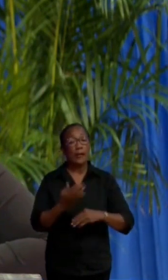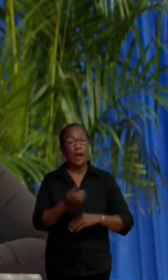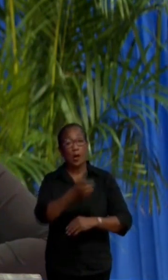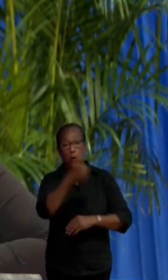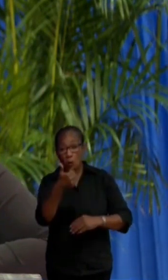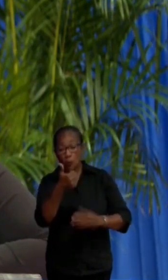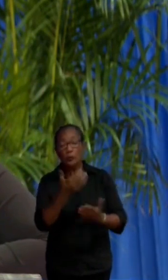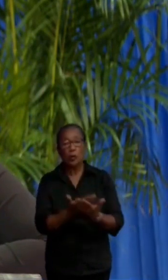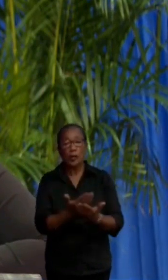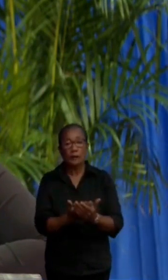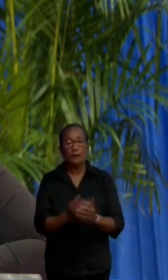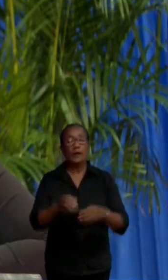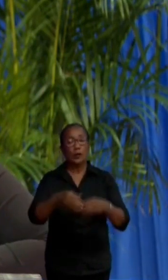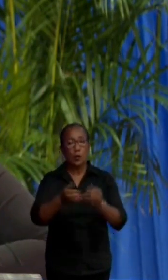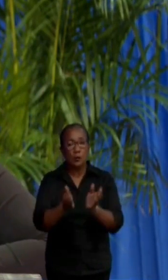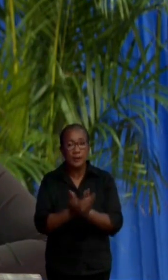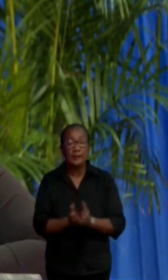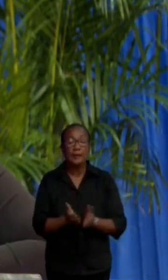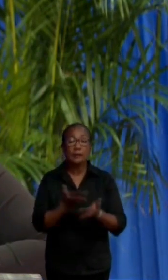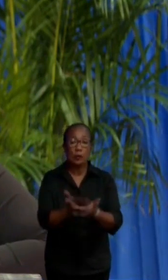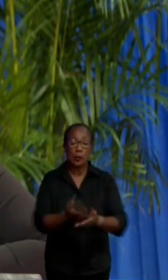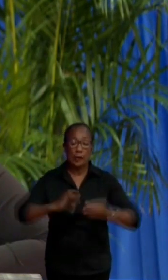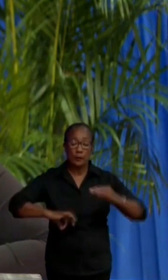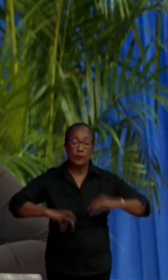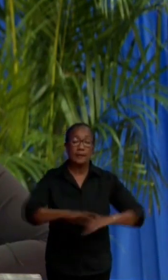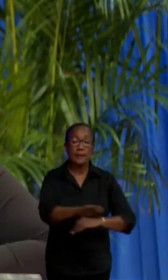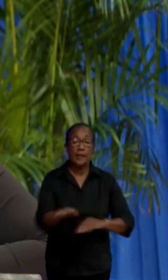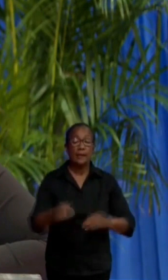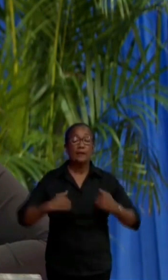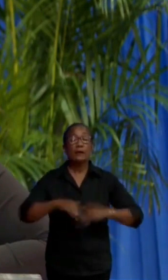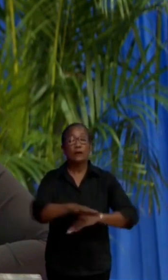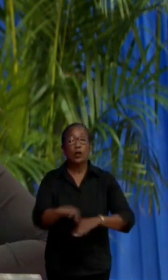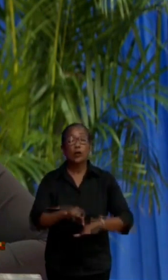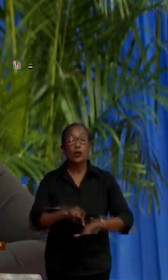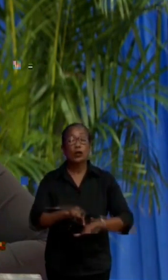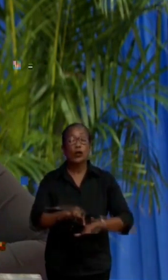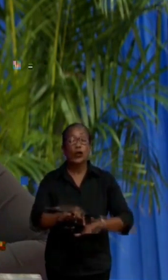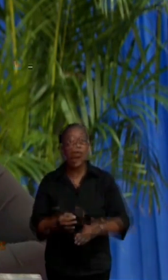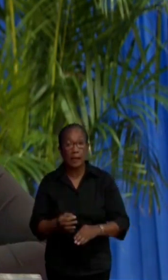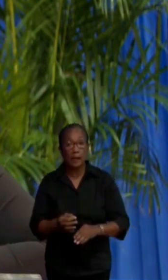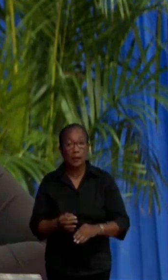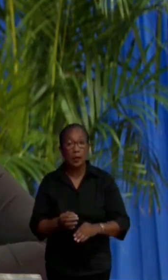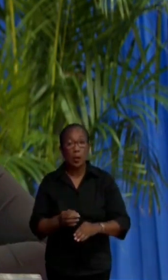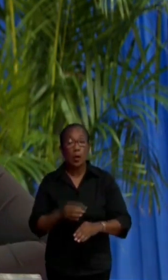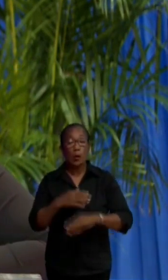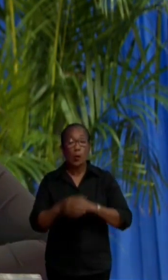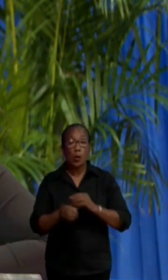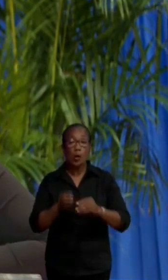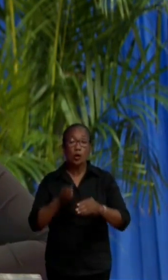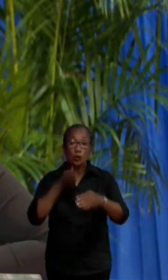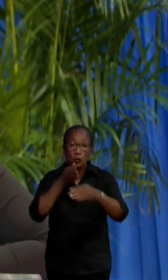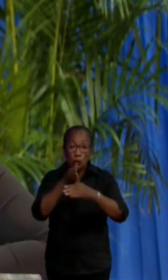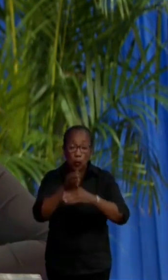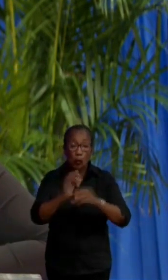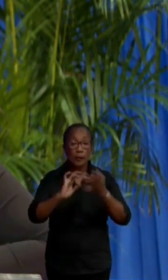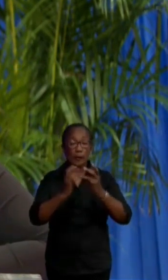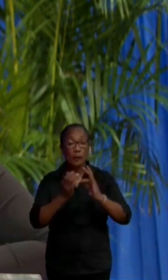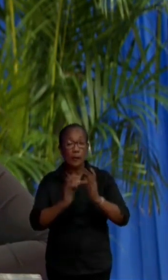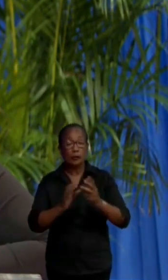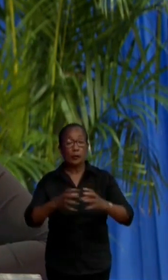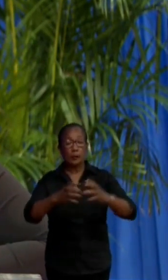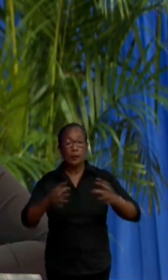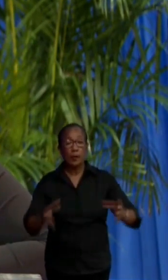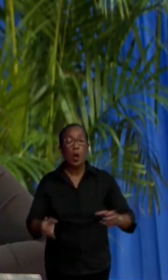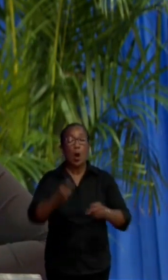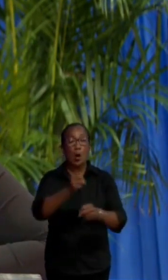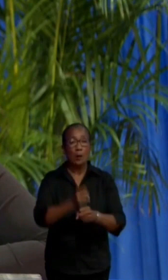van de commissie die is ingesteld door het ministerie van Volksgezondheid worden doorgemaild door het bureau opvanginstellingen.